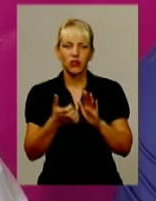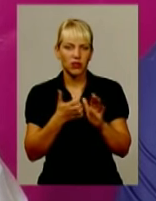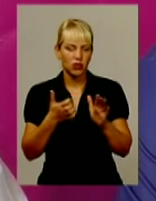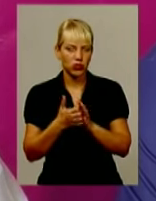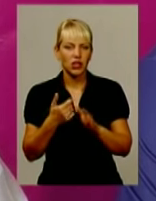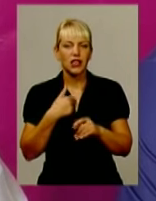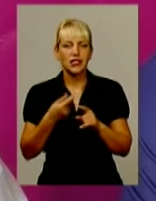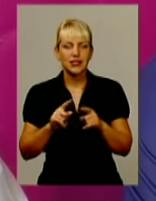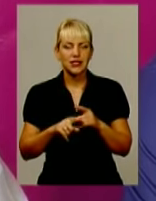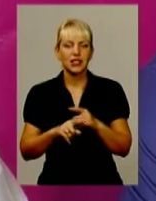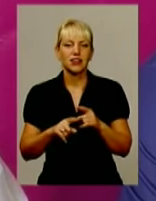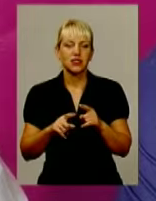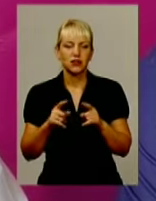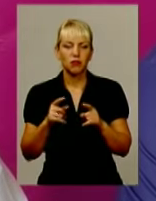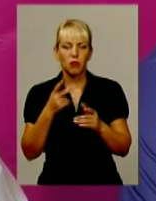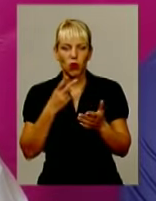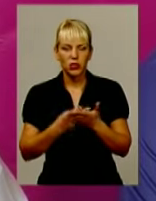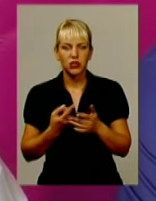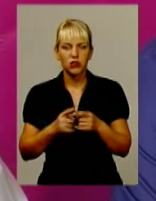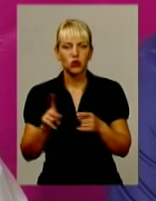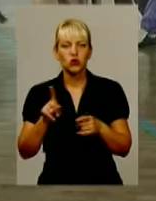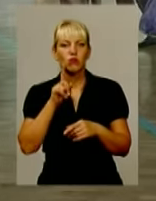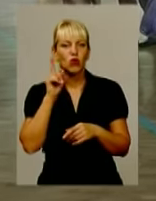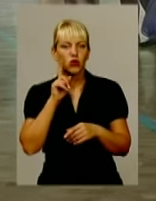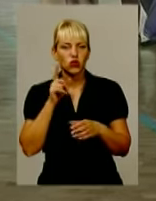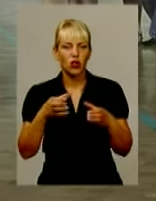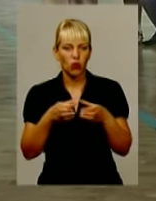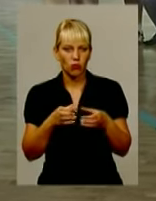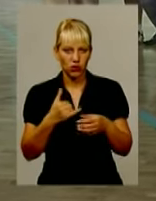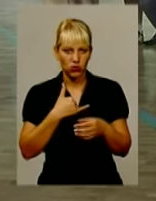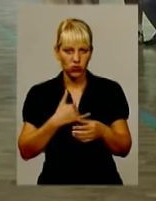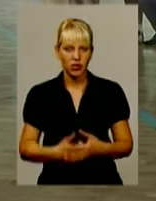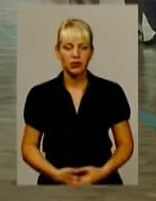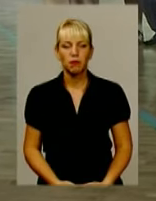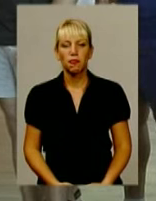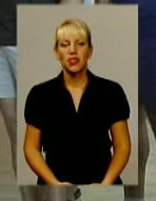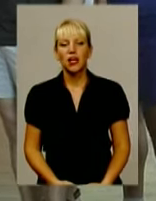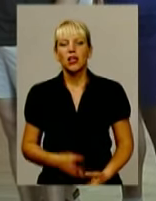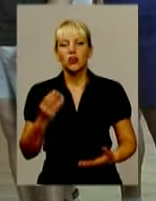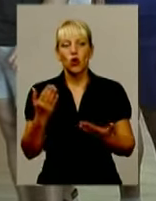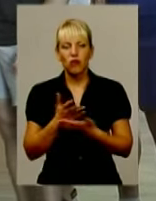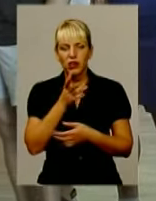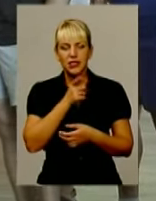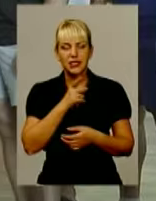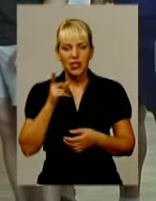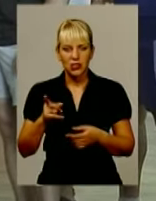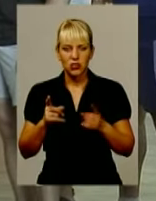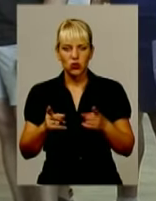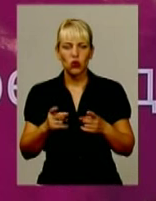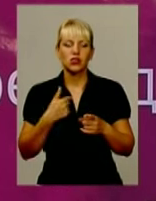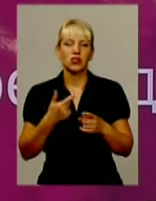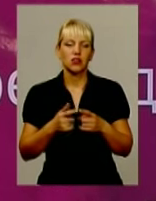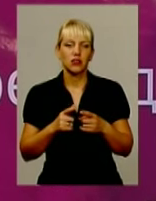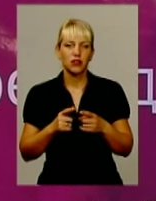показник цього, що ми дорогою омолодження команди. На новий сезон лідери налаштовані рішуче. Ставка робиться на кожного з